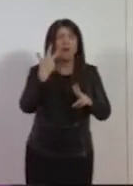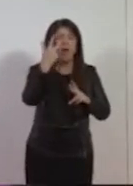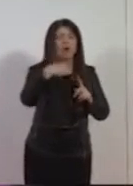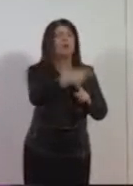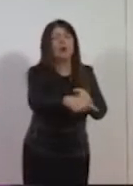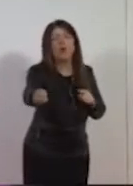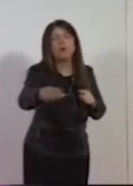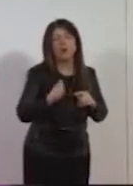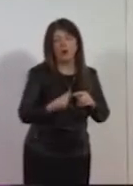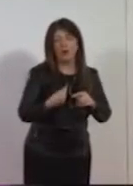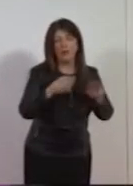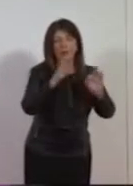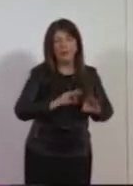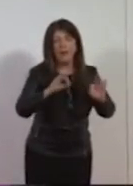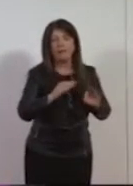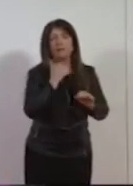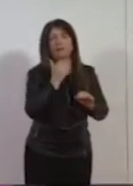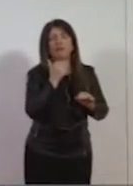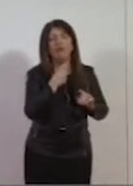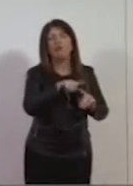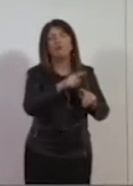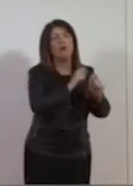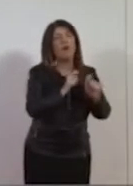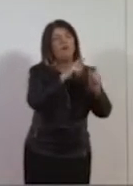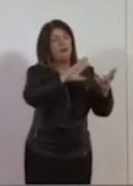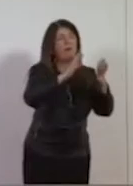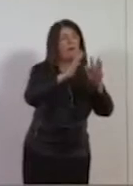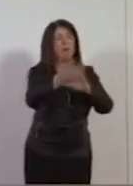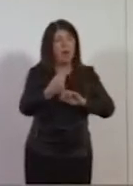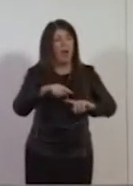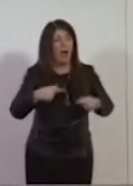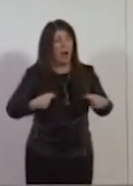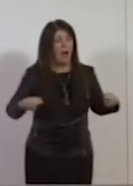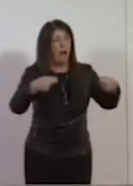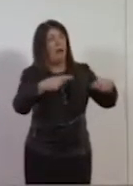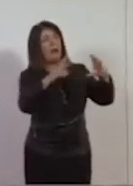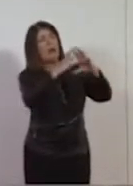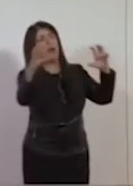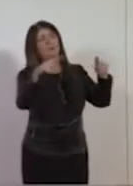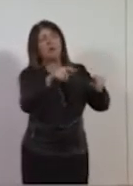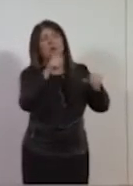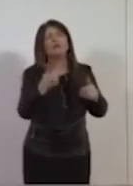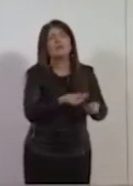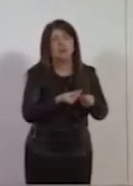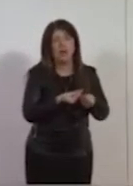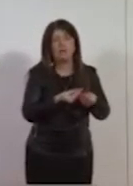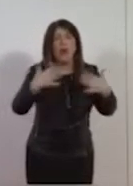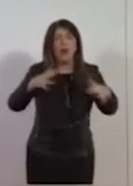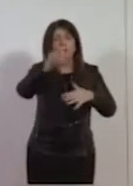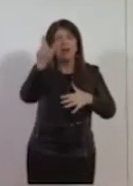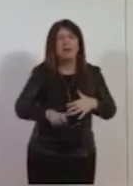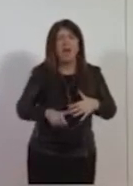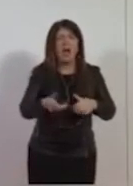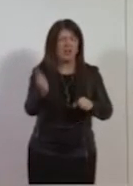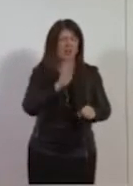nessuno vuole più il ferro col buco. E tu cosa te ne fai del capannone? L'Italia è piena di capannoni